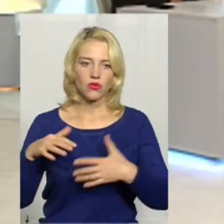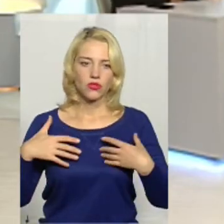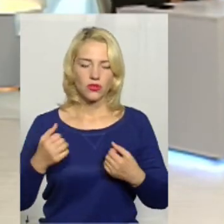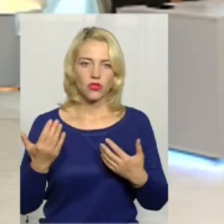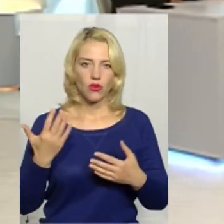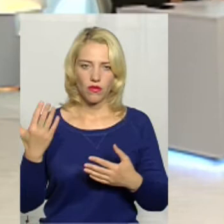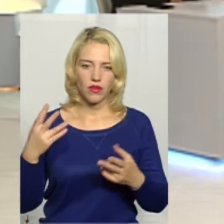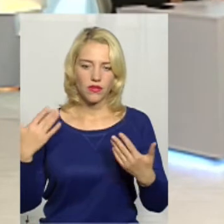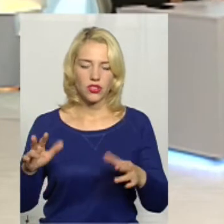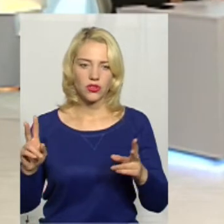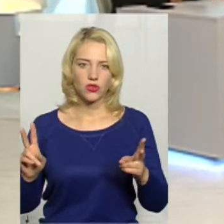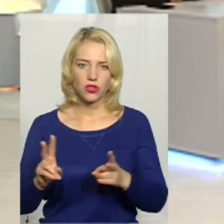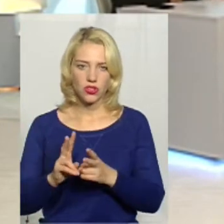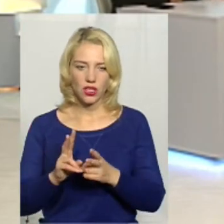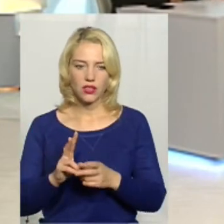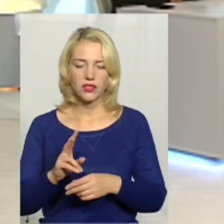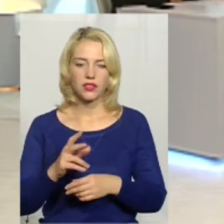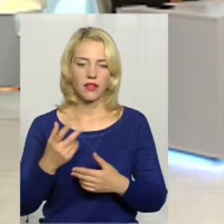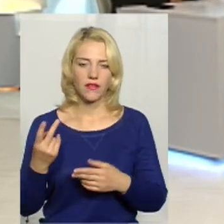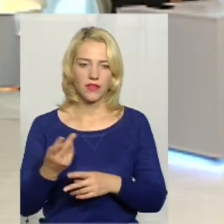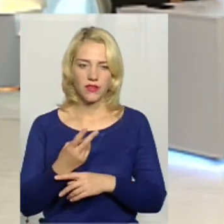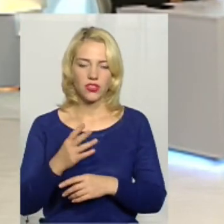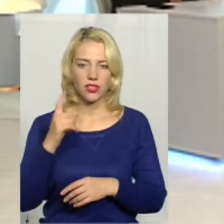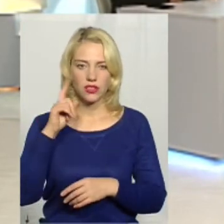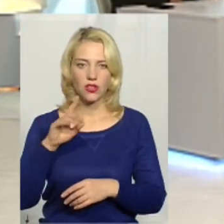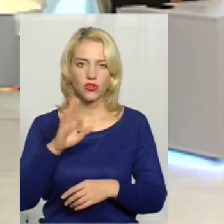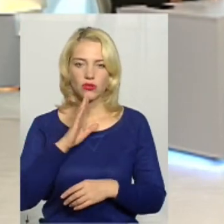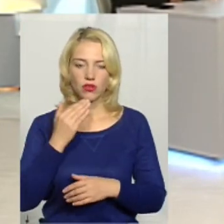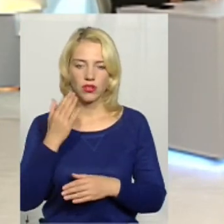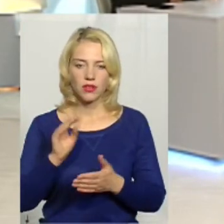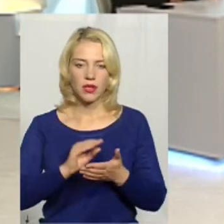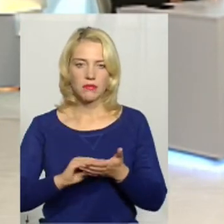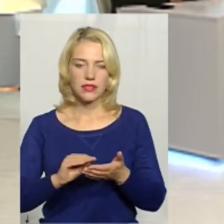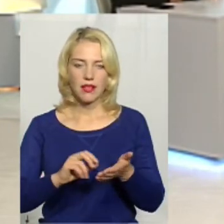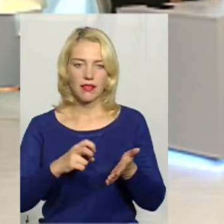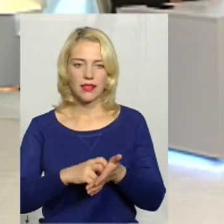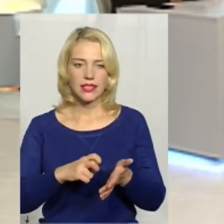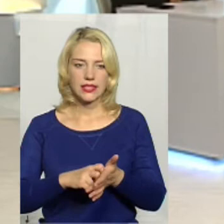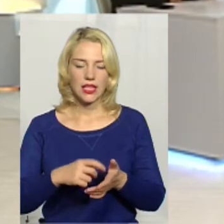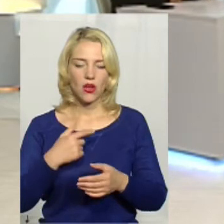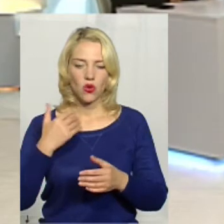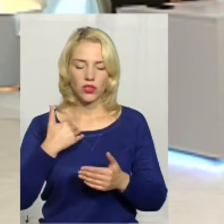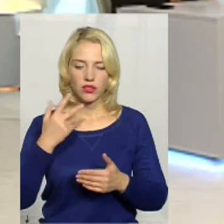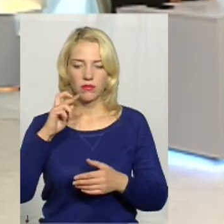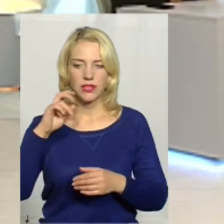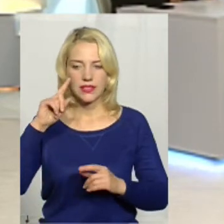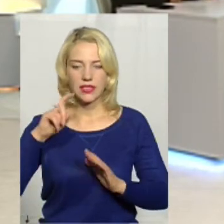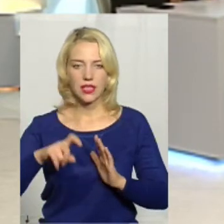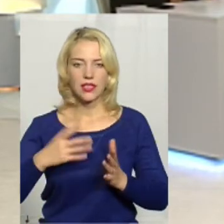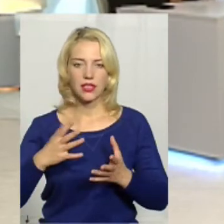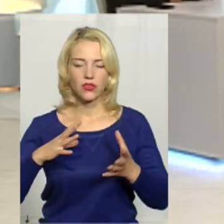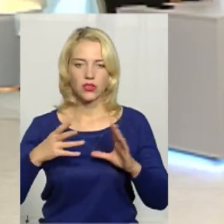двічі. І я знаю, що ви ще їй писали листа. От, хотілося б дізнатися, який результат, чи обговорювали цю